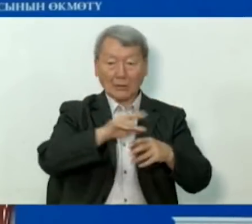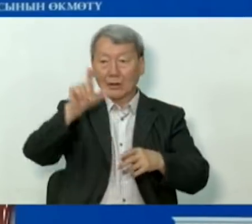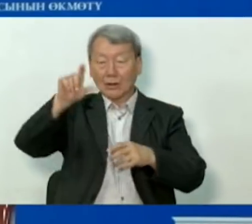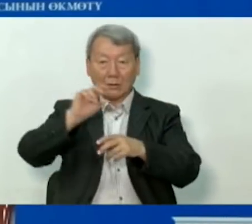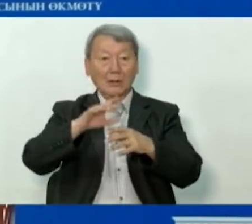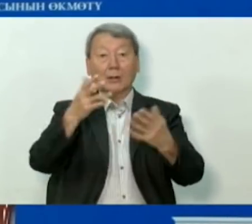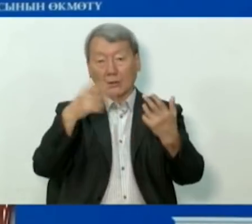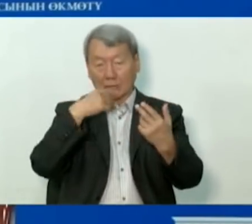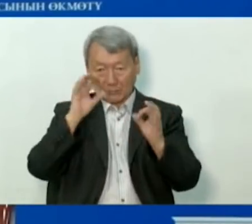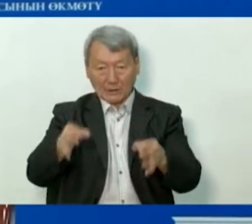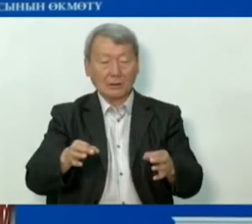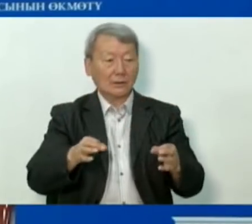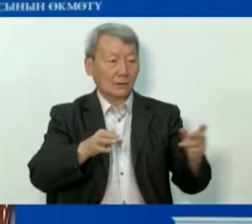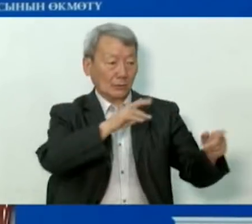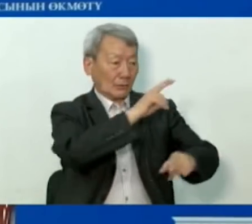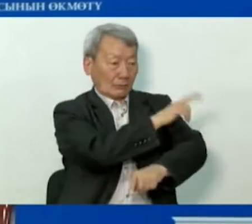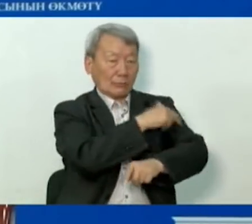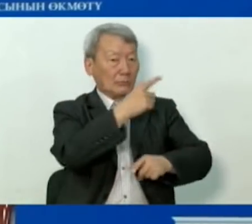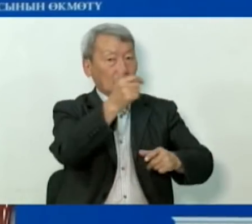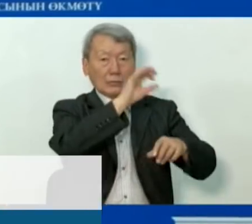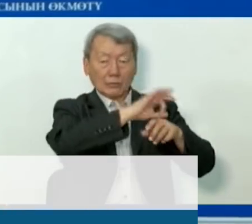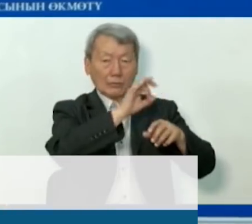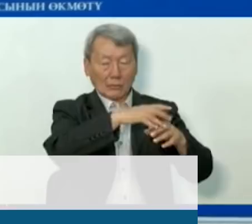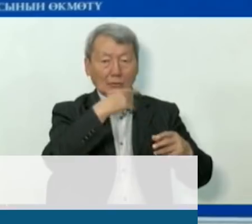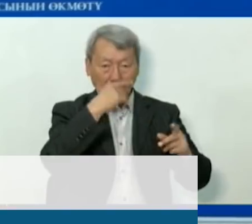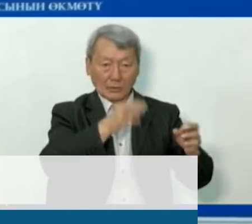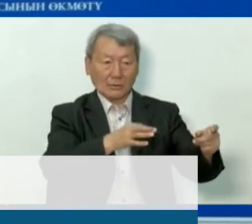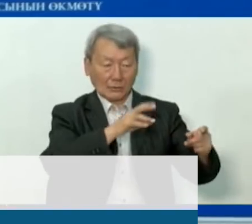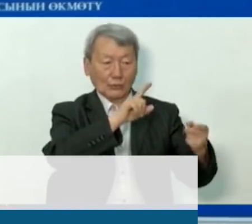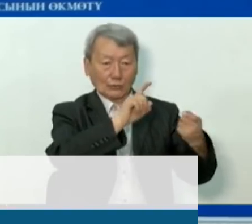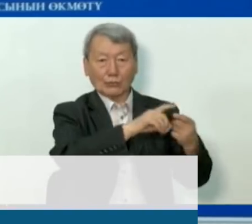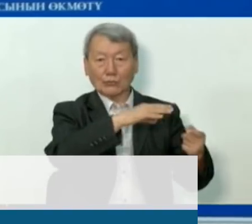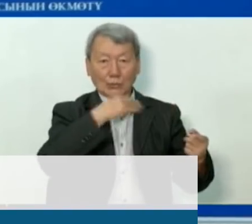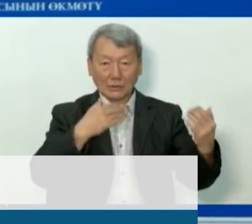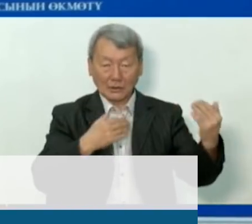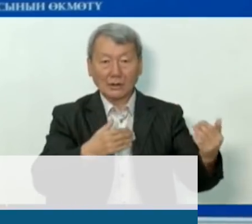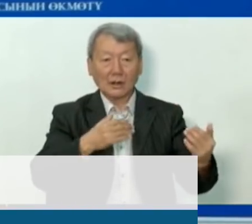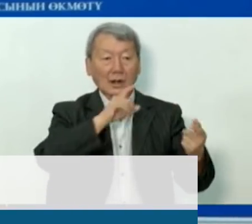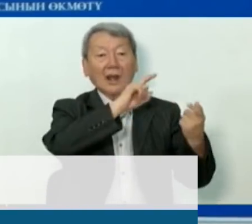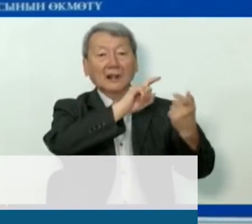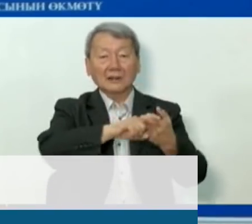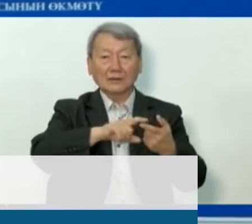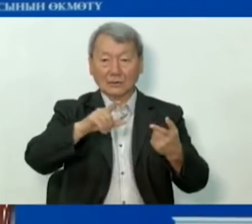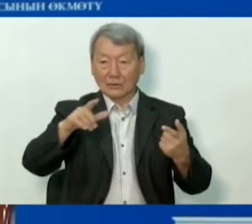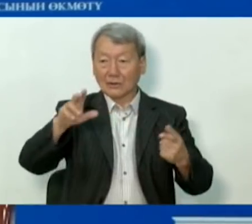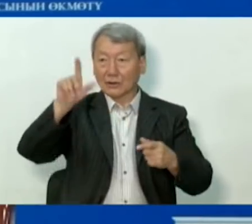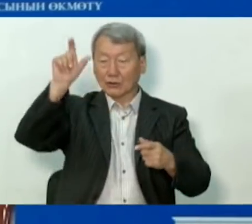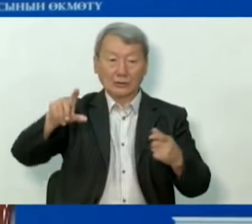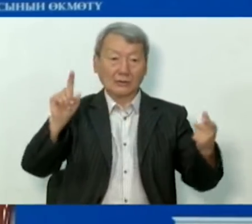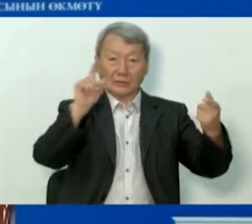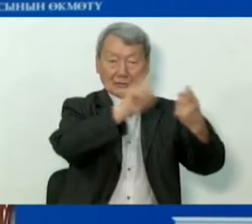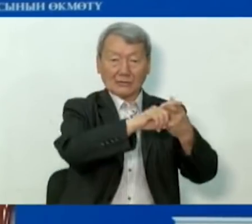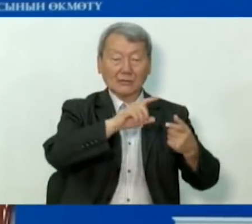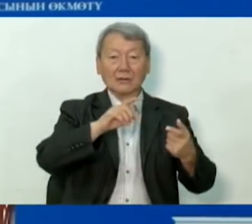Действительно, из медики идет передовом. Как они говорят, контакт лицом к лицу идет с